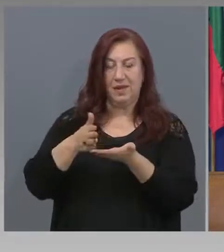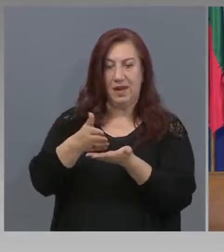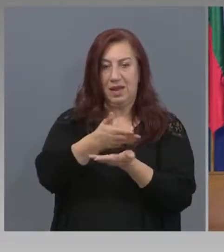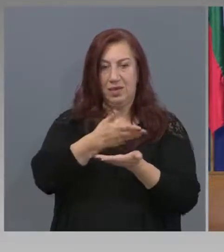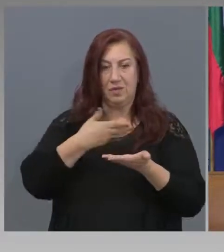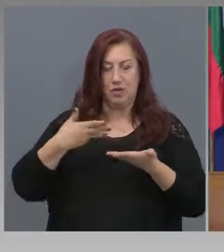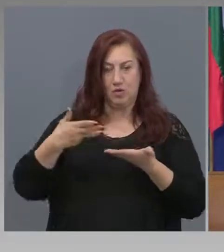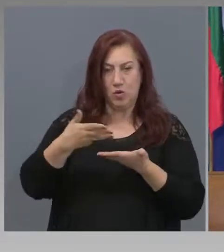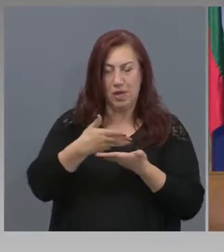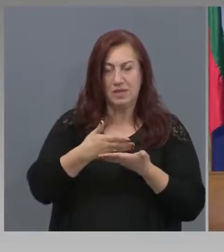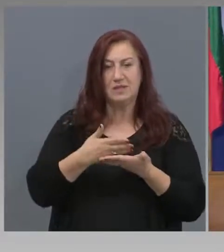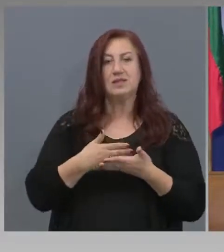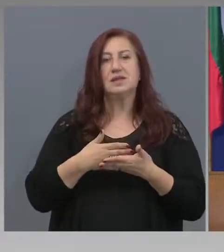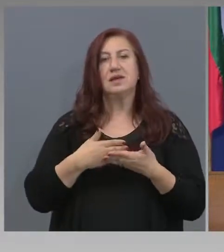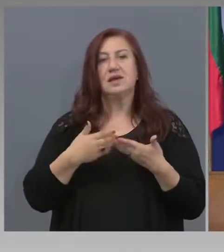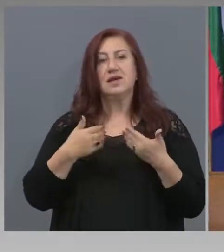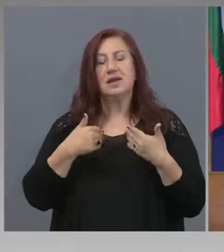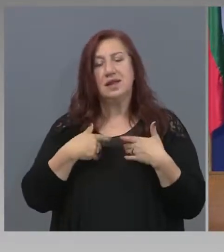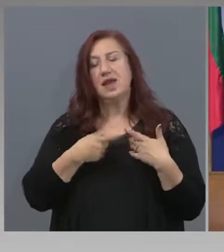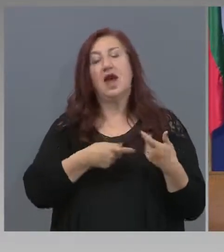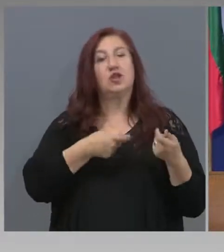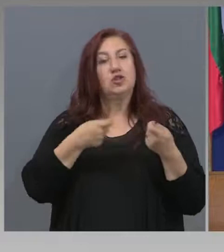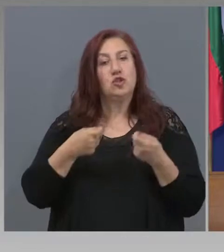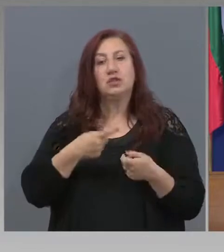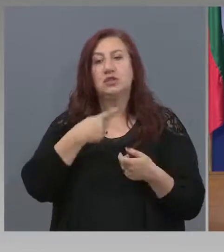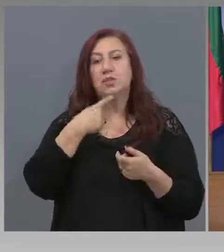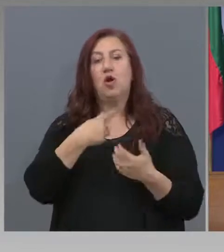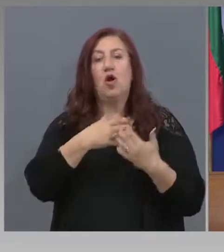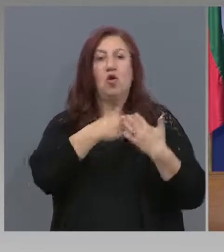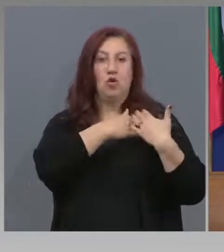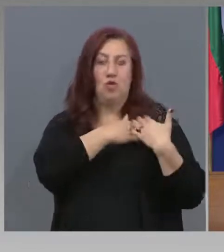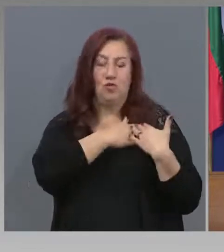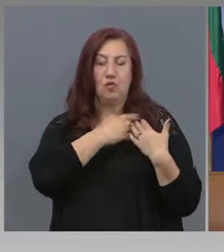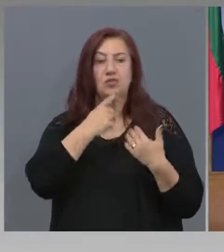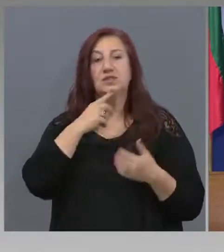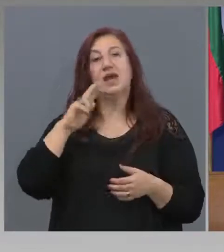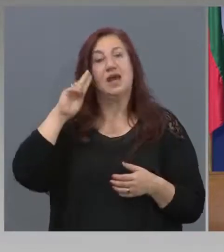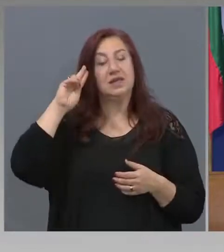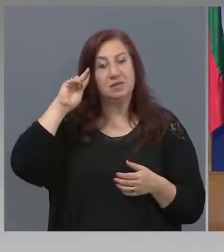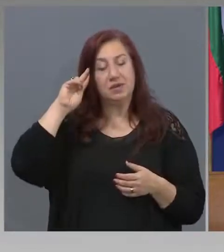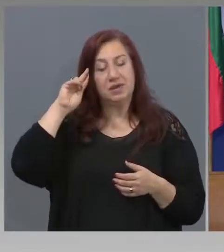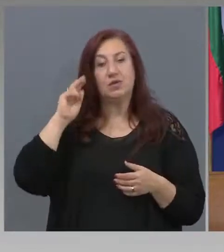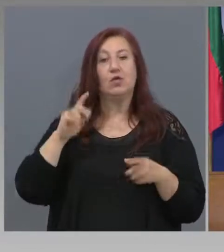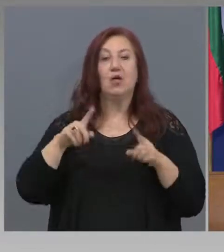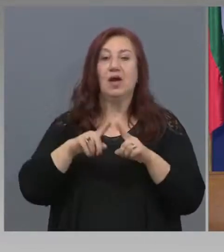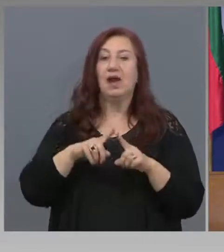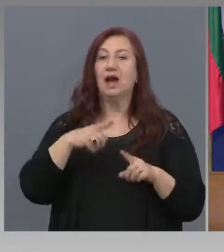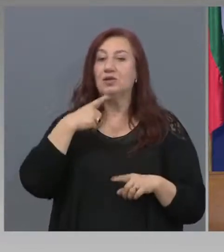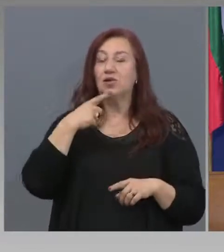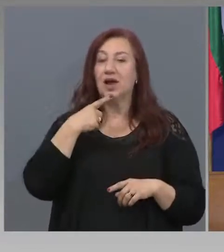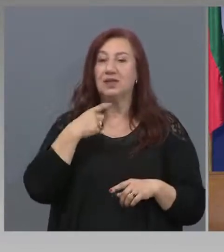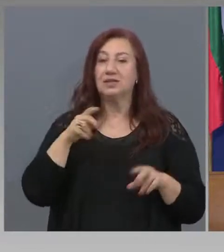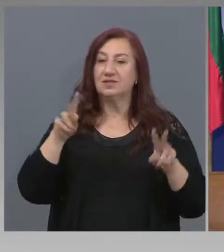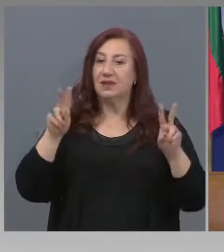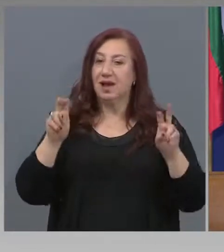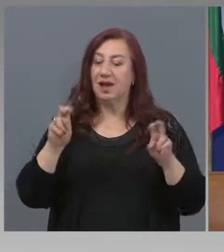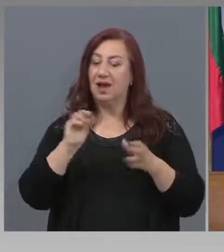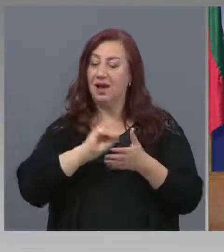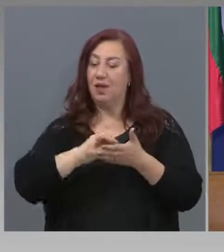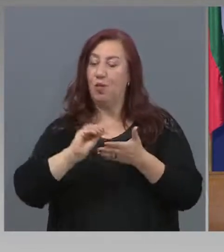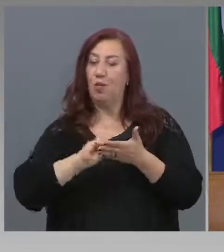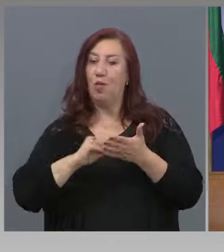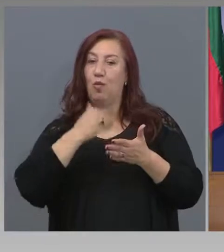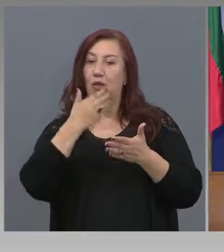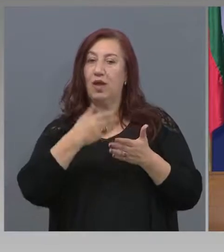предложения, че ние носим отговорност за изпълнението им. Или, както е казал Гиоте, предложения можеш да